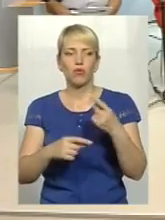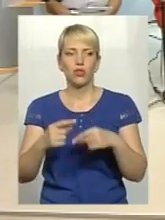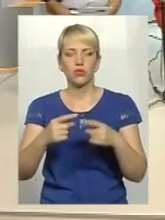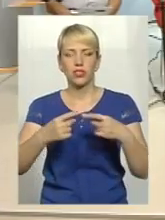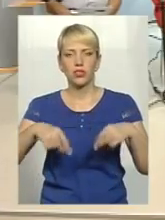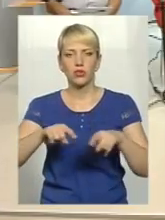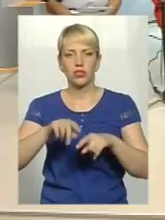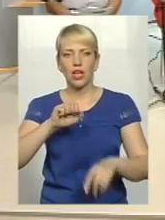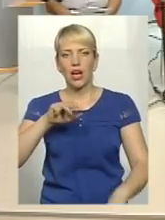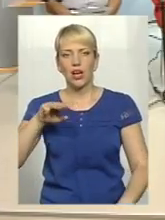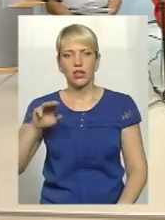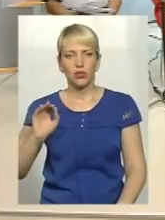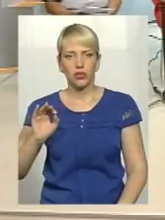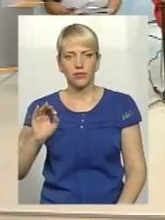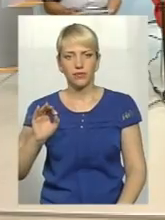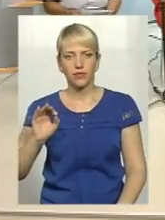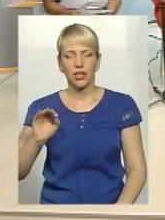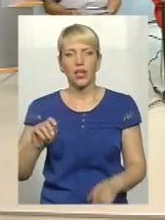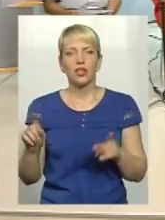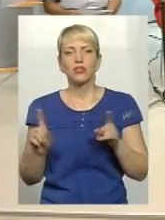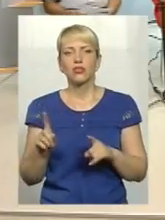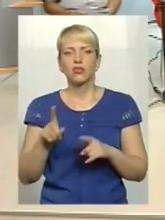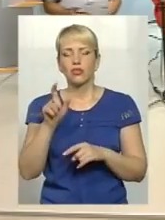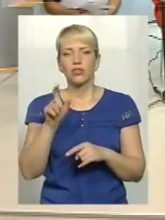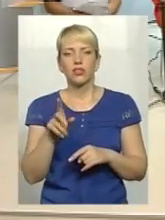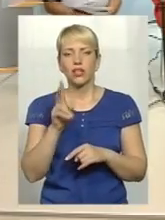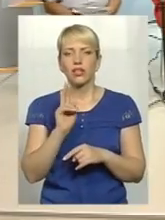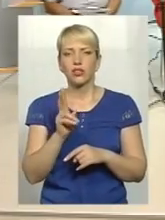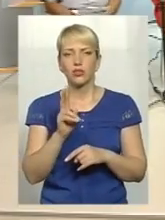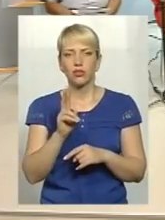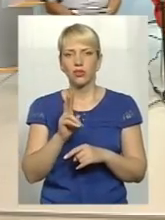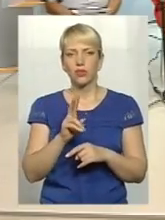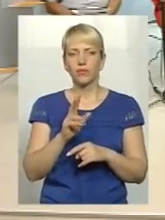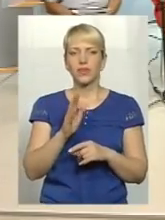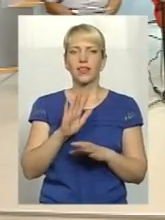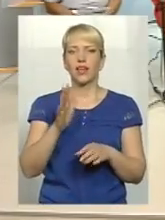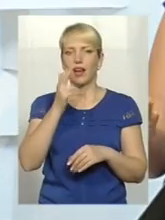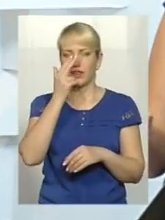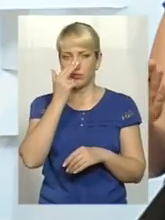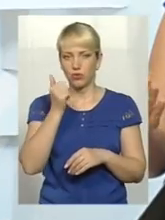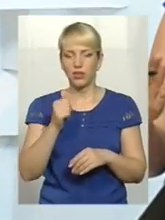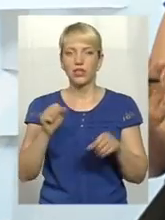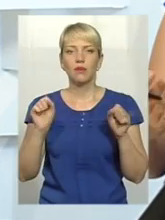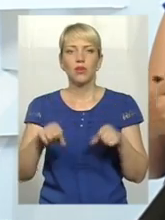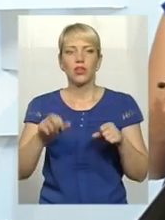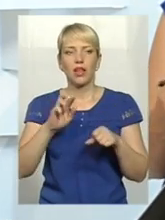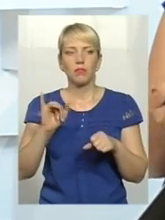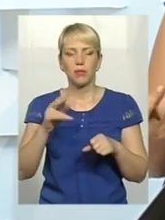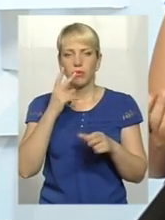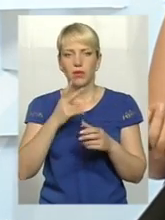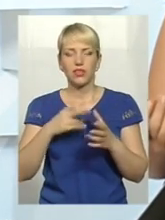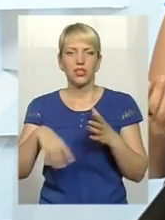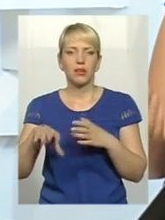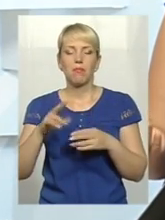антитерористичної операції, щоб людина, яка ще не встигла адаптуватись, могла просто побачити без